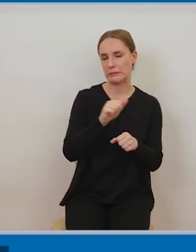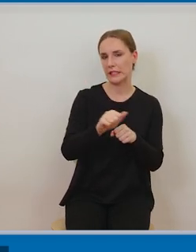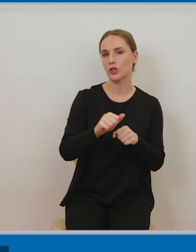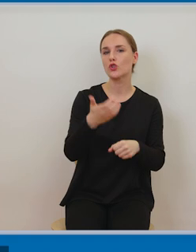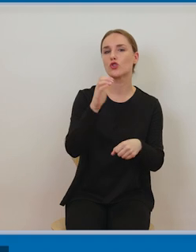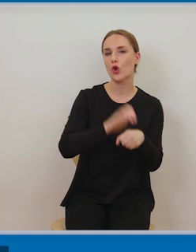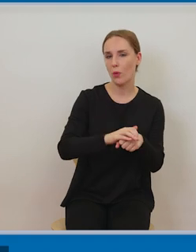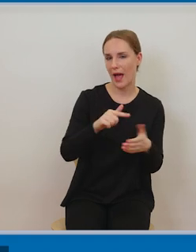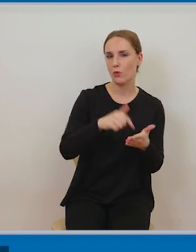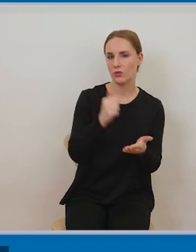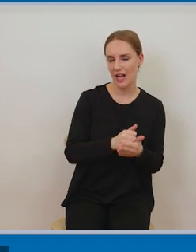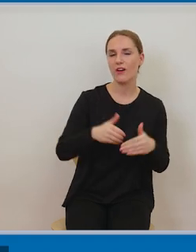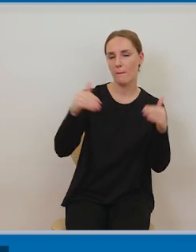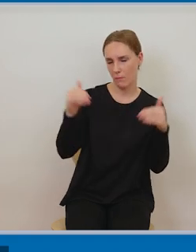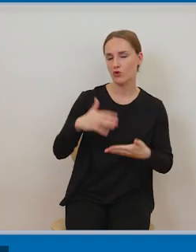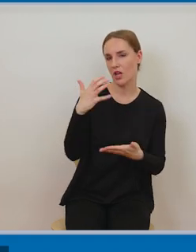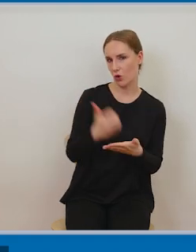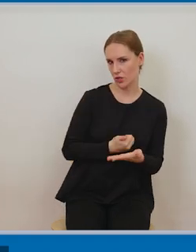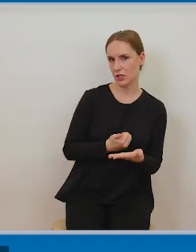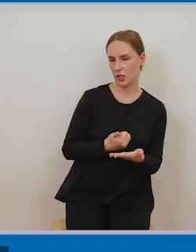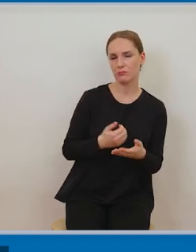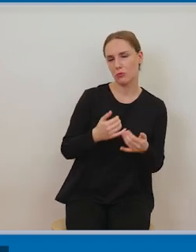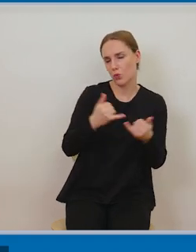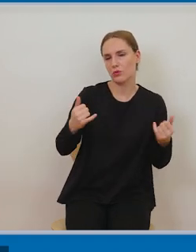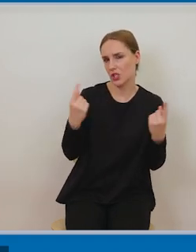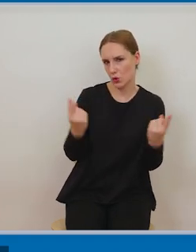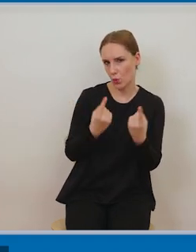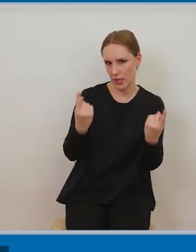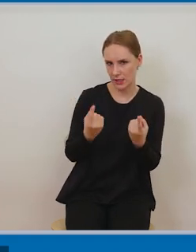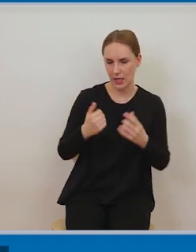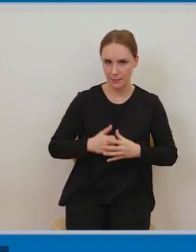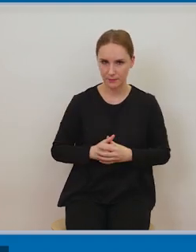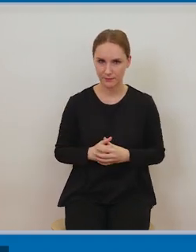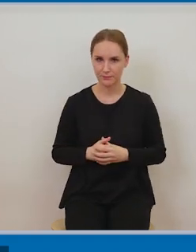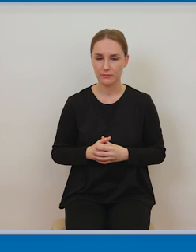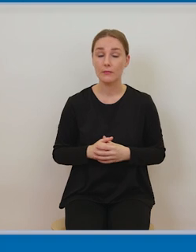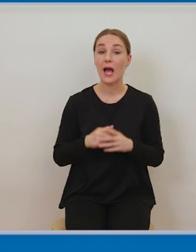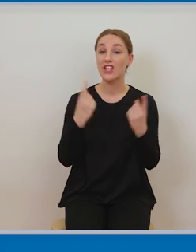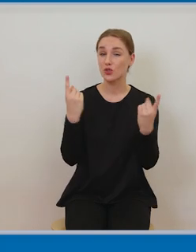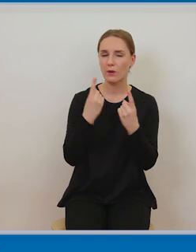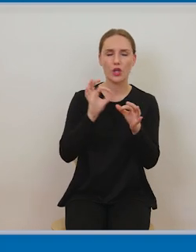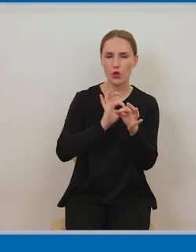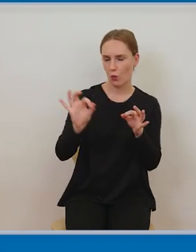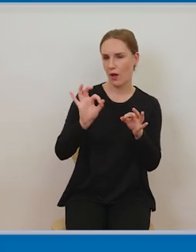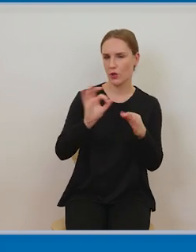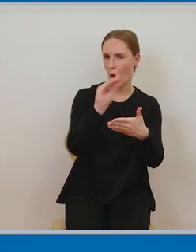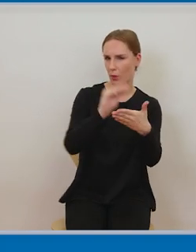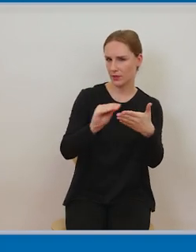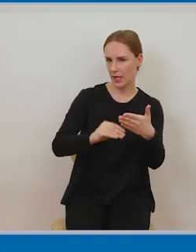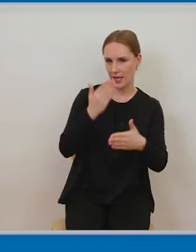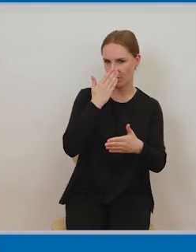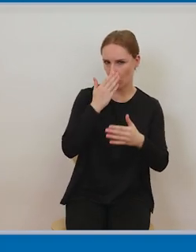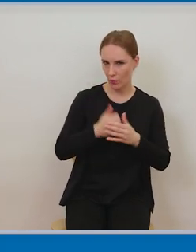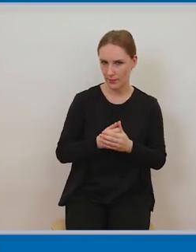są stypizowane, ściśle określone w przepisach i należy pamiętać, że tych sytuacji nie